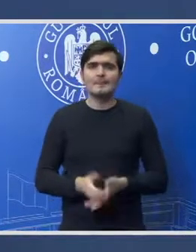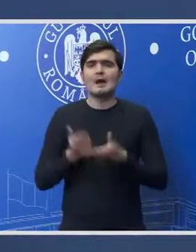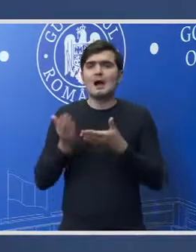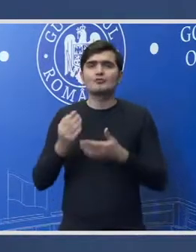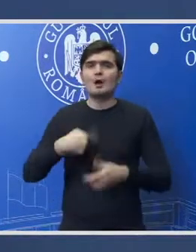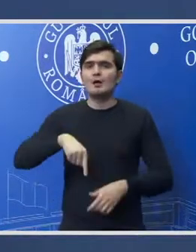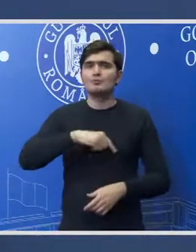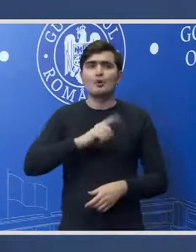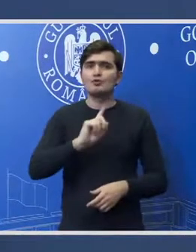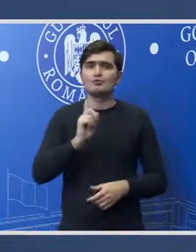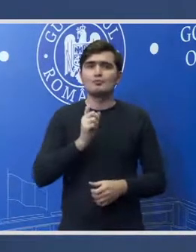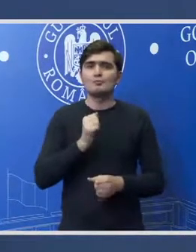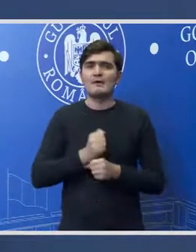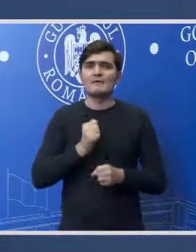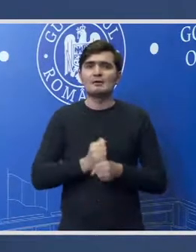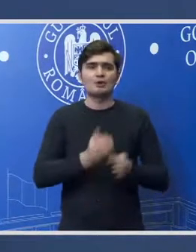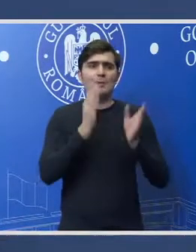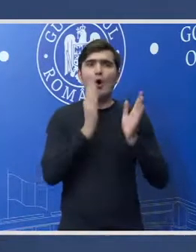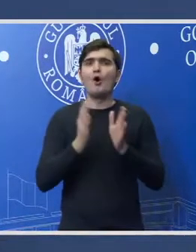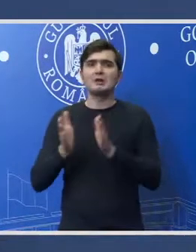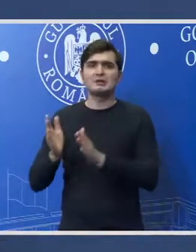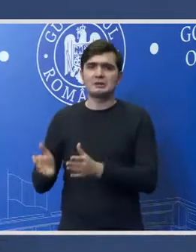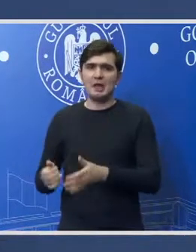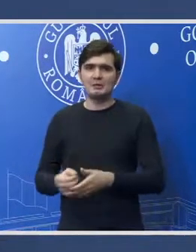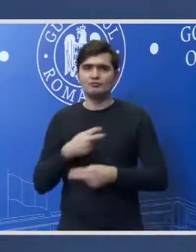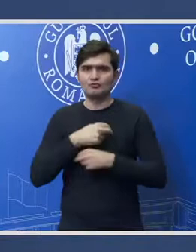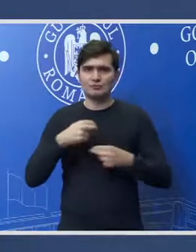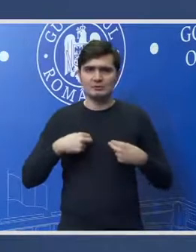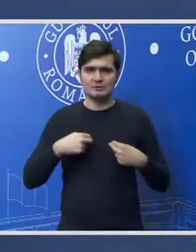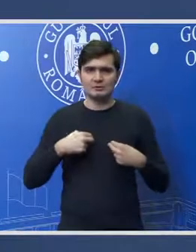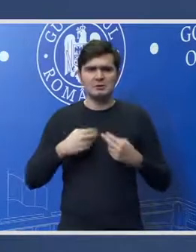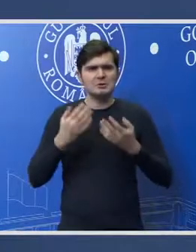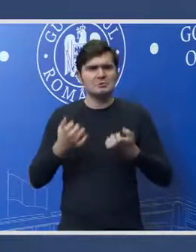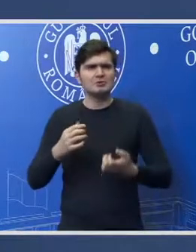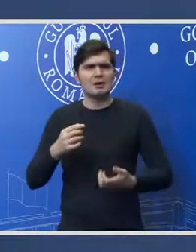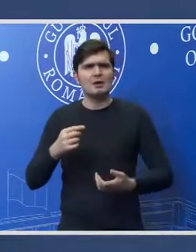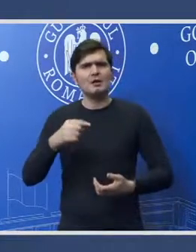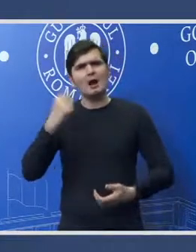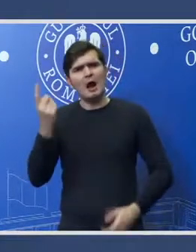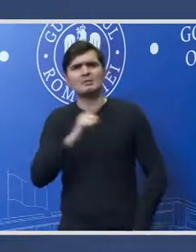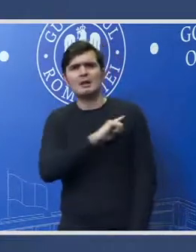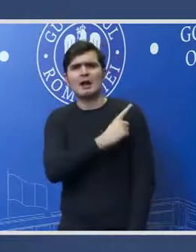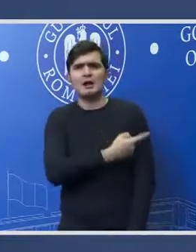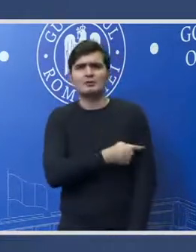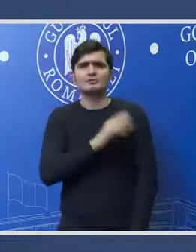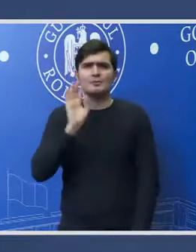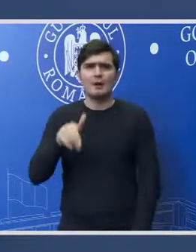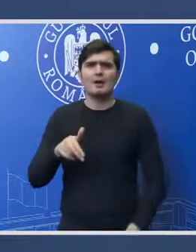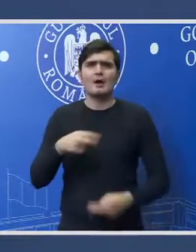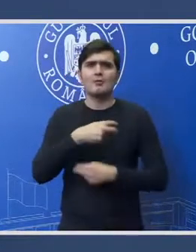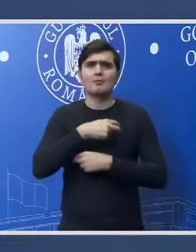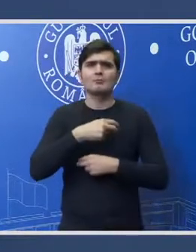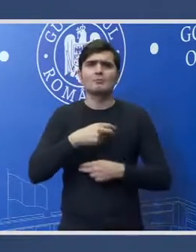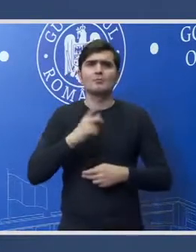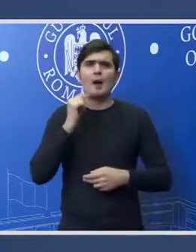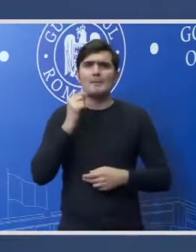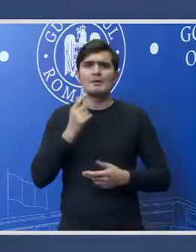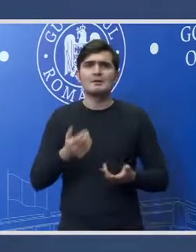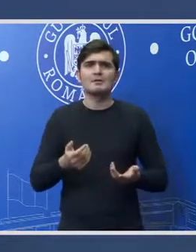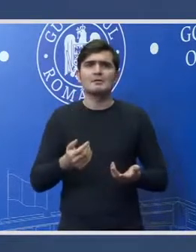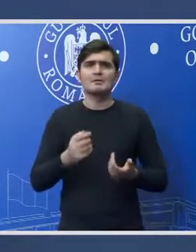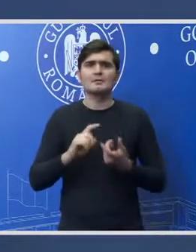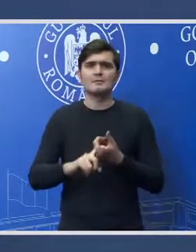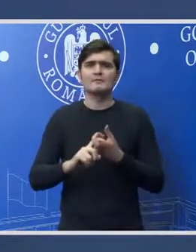nu vom face ordine în justiție și ce alte garanții au justițiabilii față de magistrați trebuie